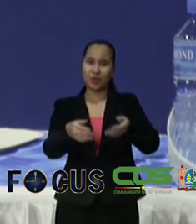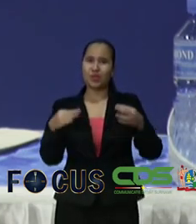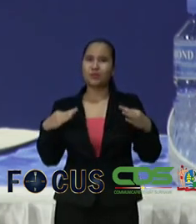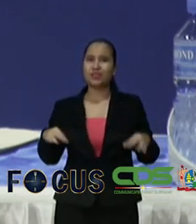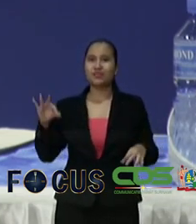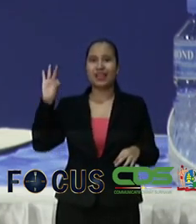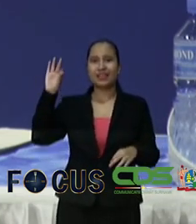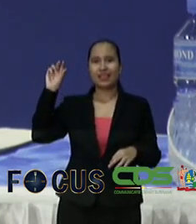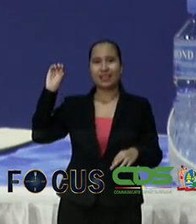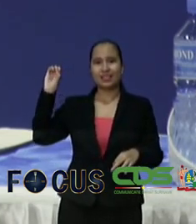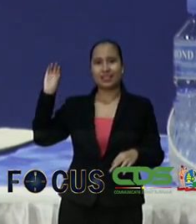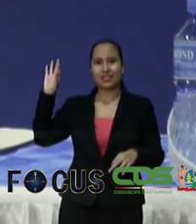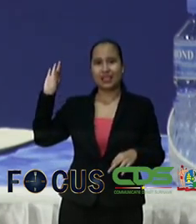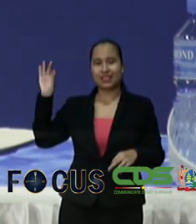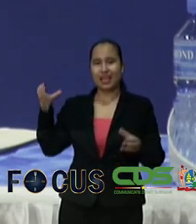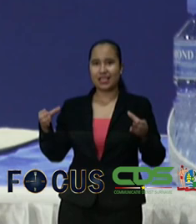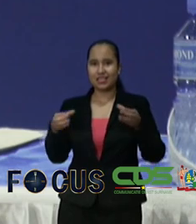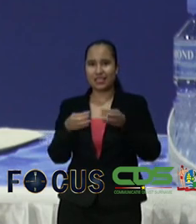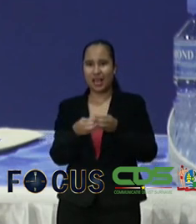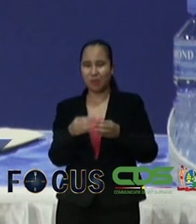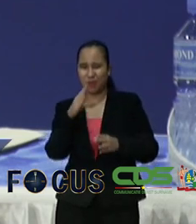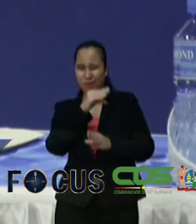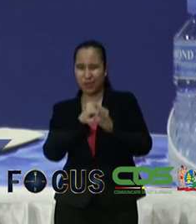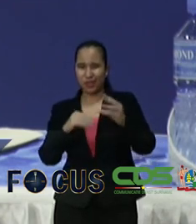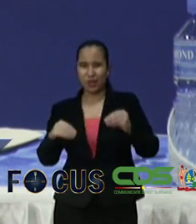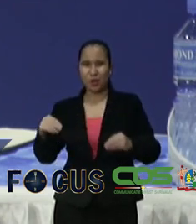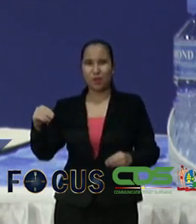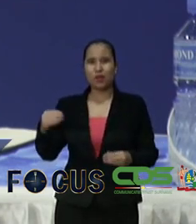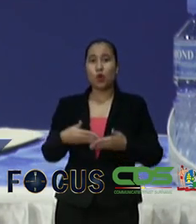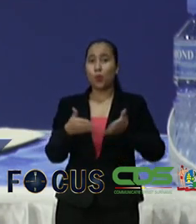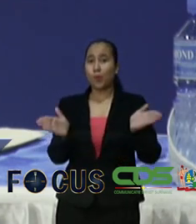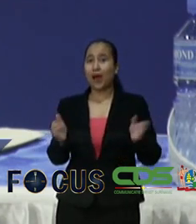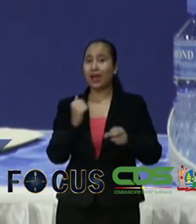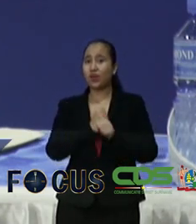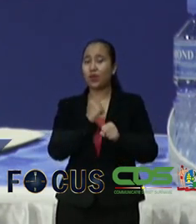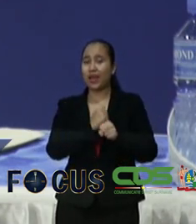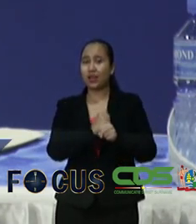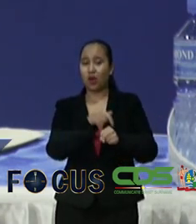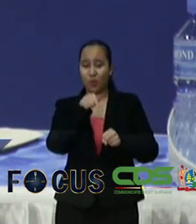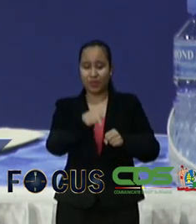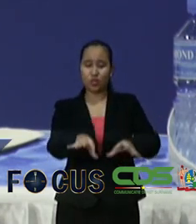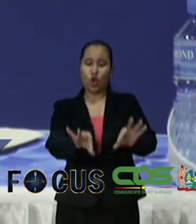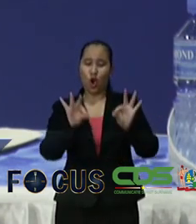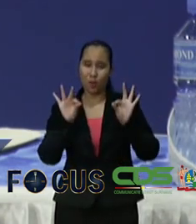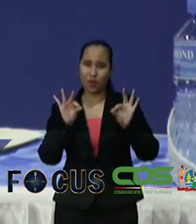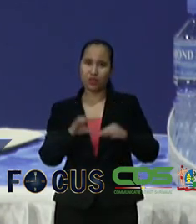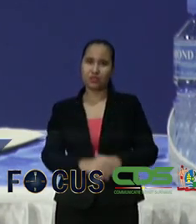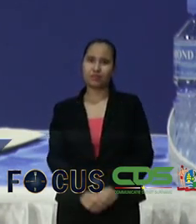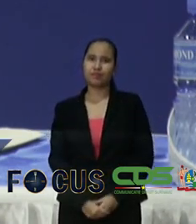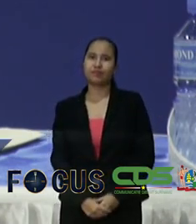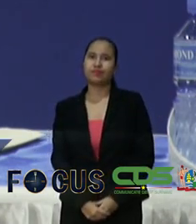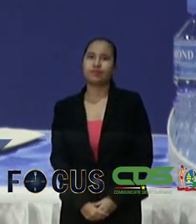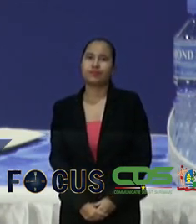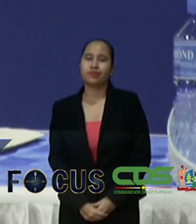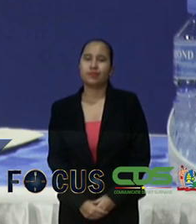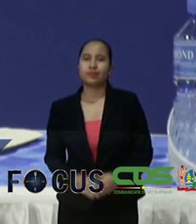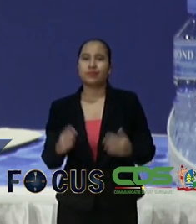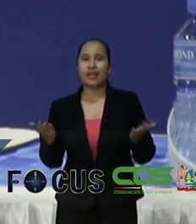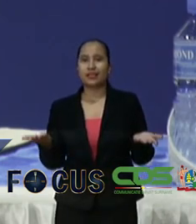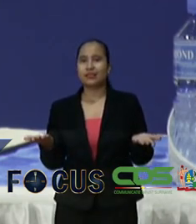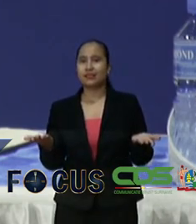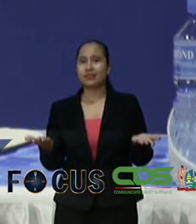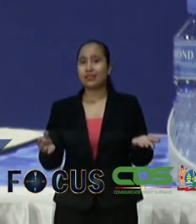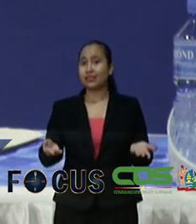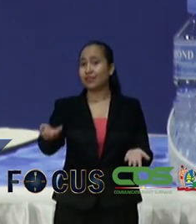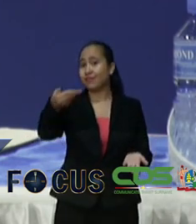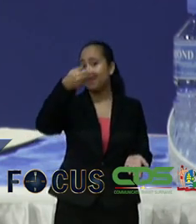samenspraak met collega OW dat wij dit ook gaan oplossen dat is het ten aanzien van de